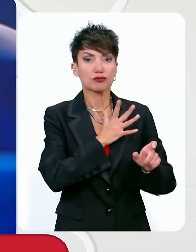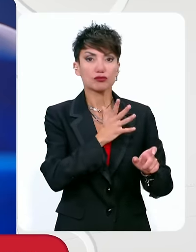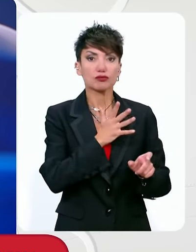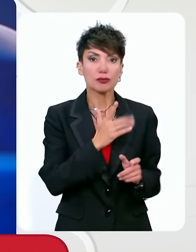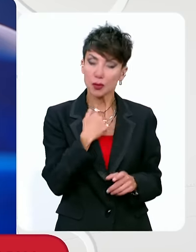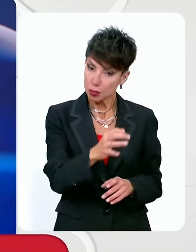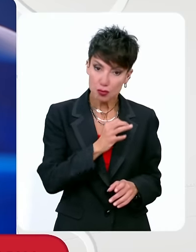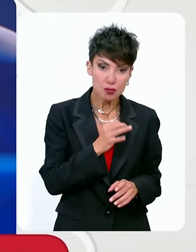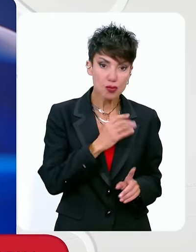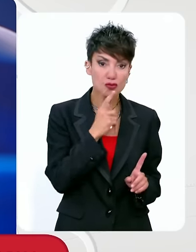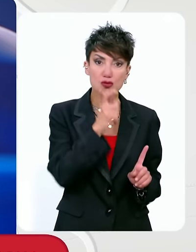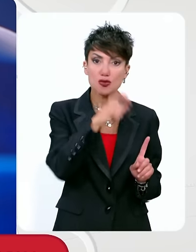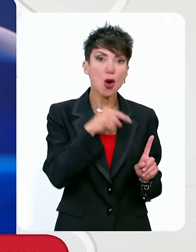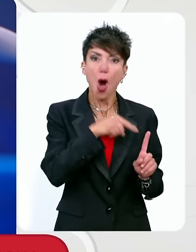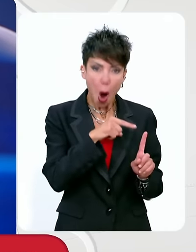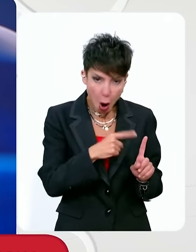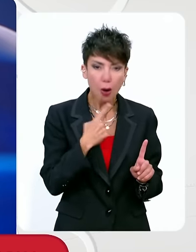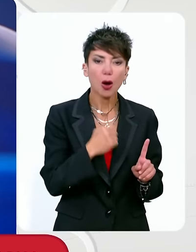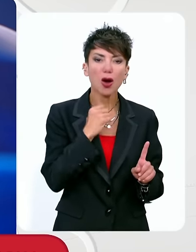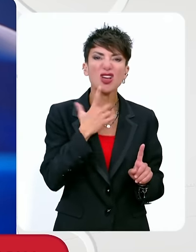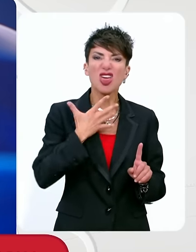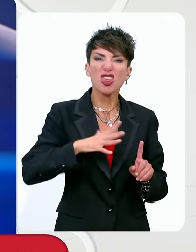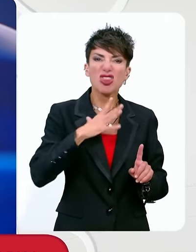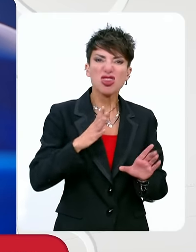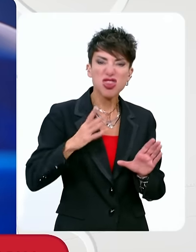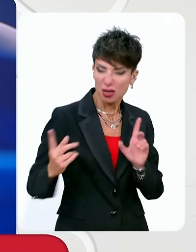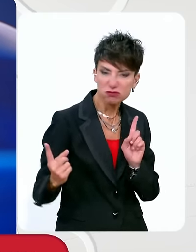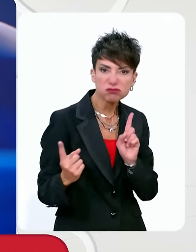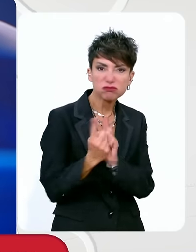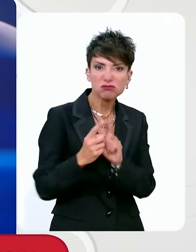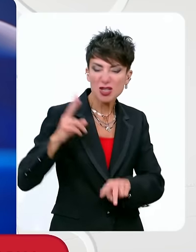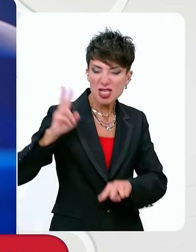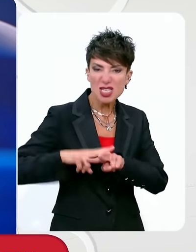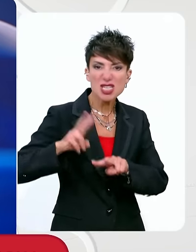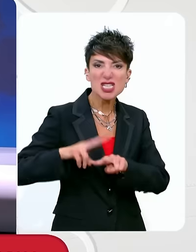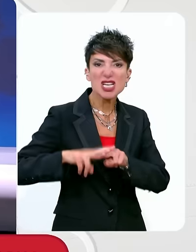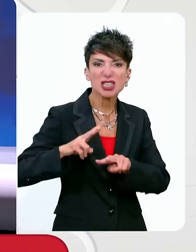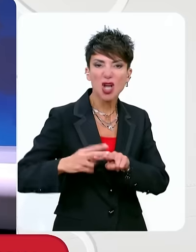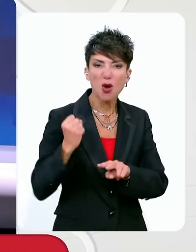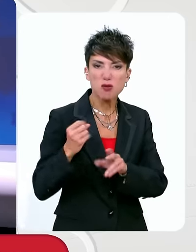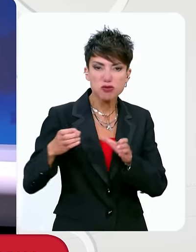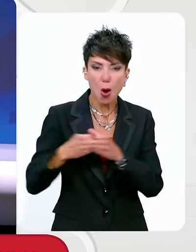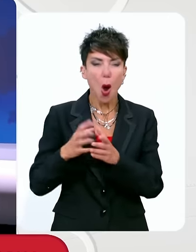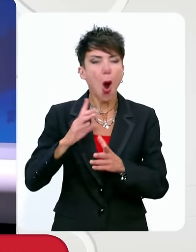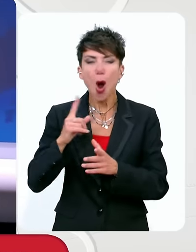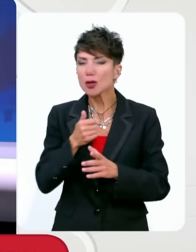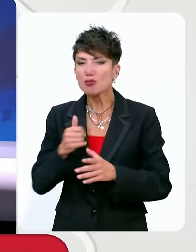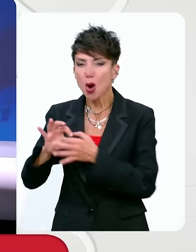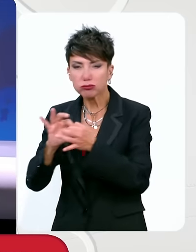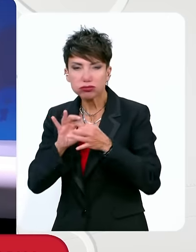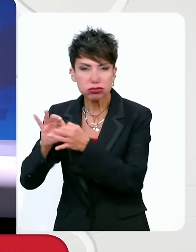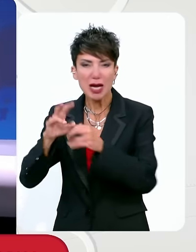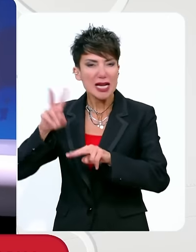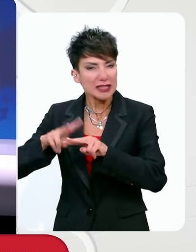ομογενείς, να συναντήσει το πιο αντιδραστικό Ισραηλινό λόμπι που υπάρχει εκεί. Όχι τουλάχιστον τις οργανώσεις των Εβραίων, των Ισραηλινών, που